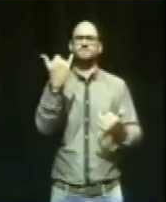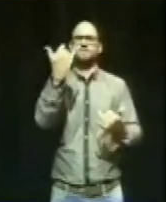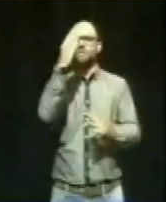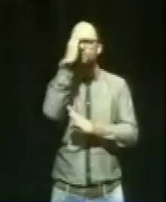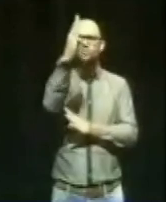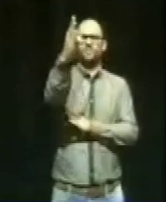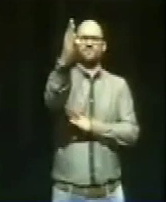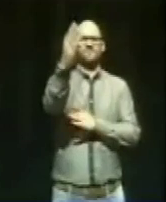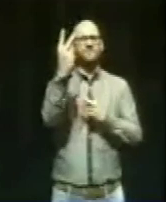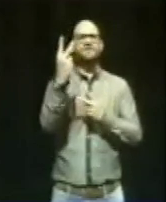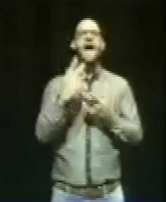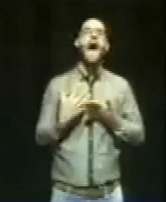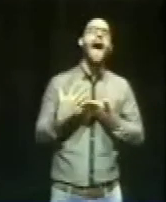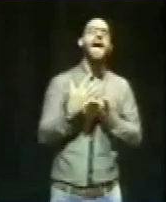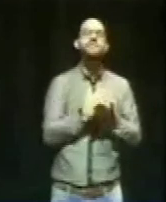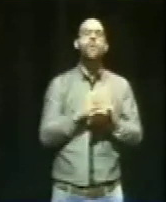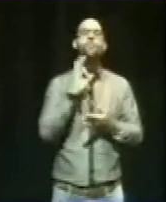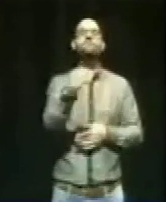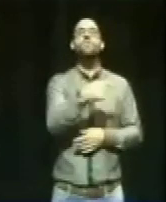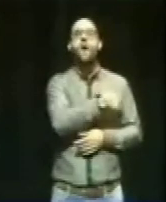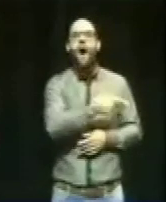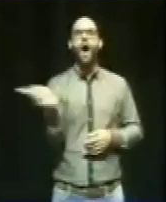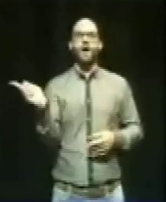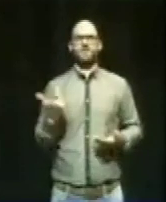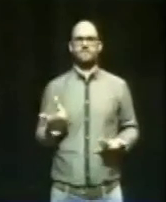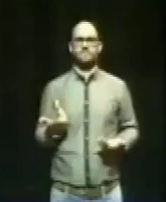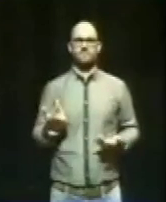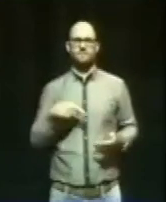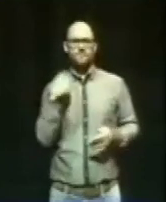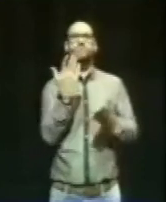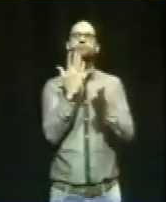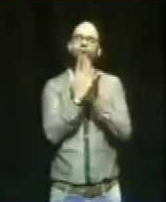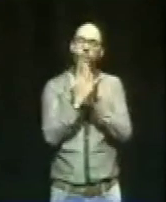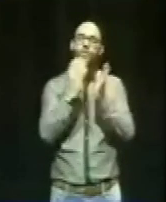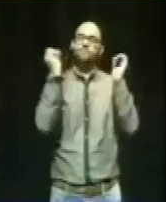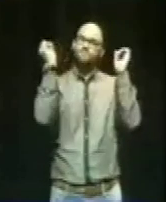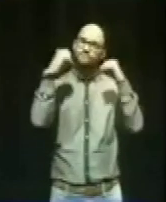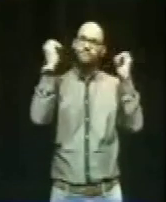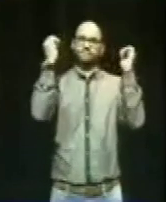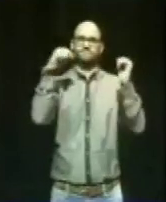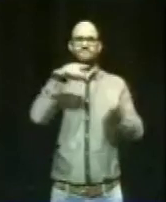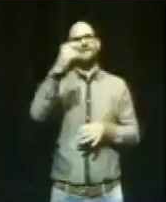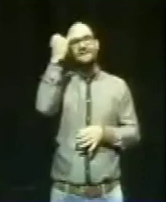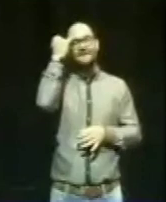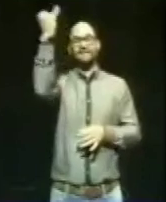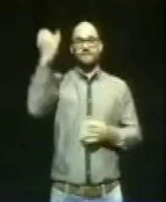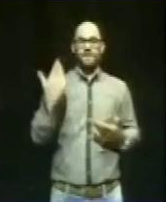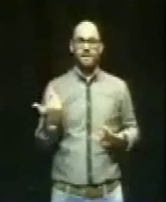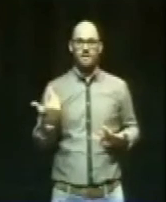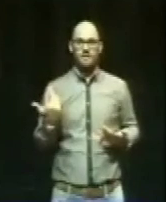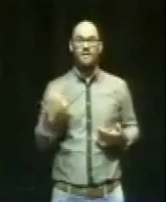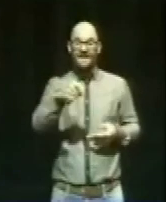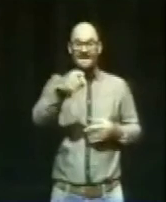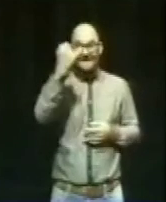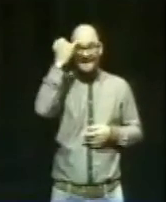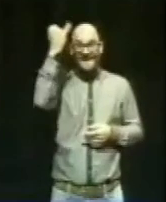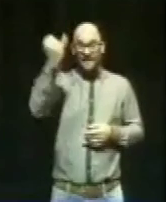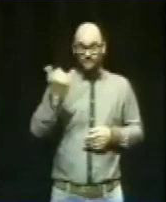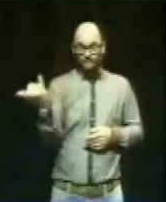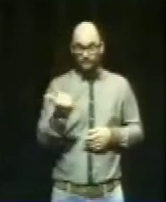Einkommen für alle. Wir haben das BGE beschlossen. Diese gute Idee wird auch immer häufiger nachgefragt.